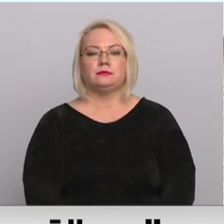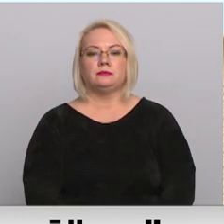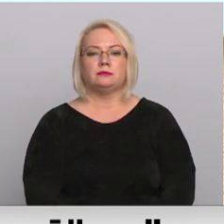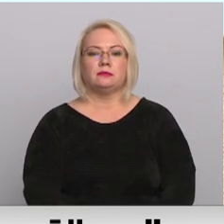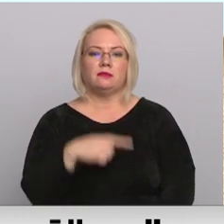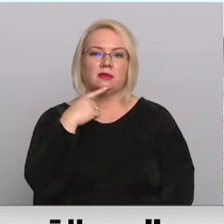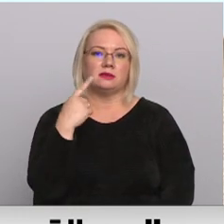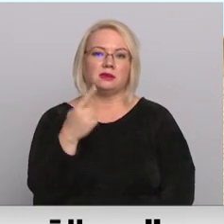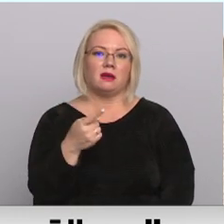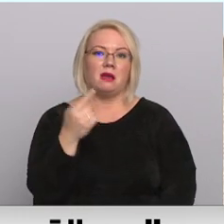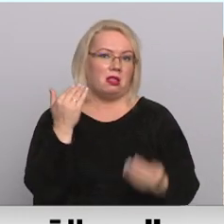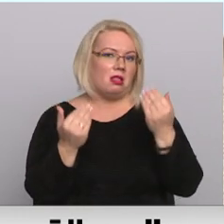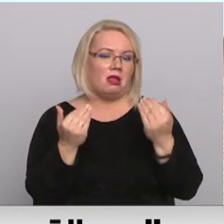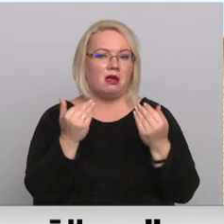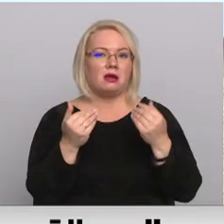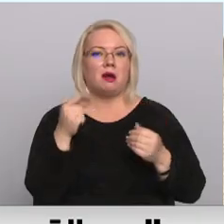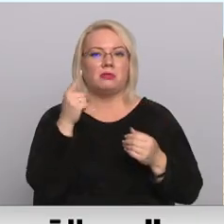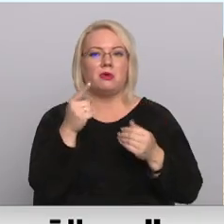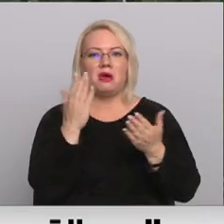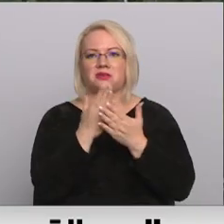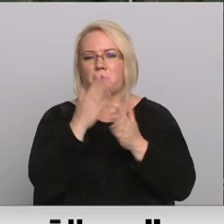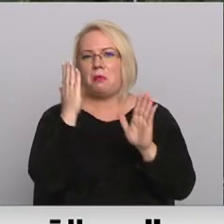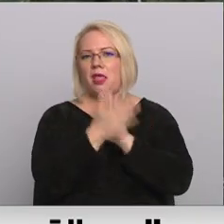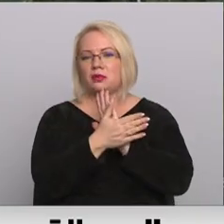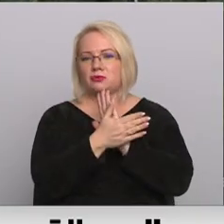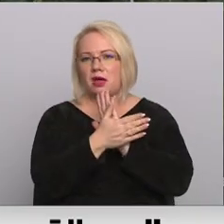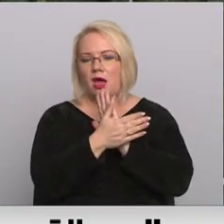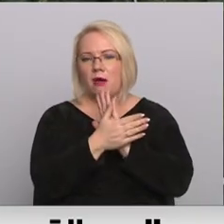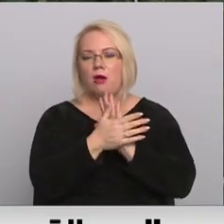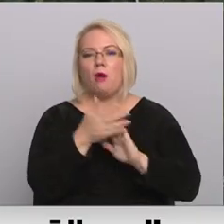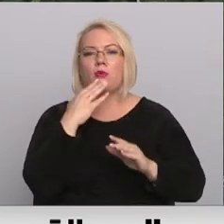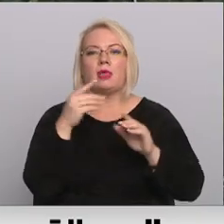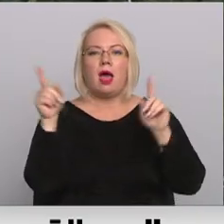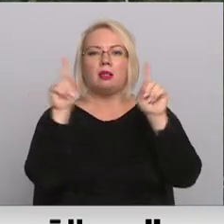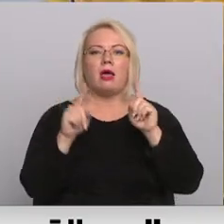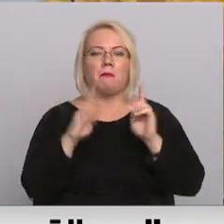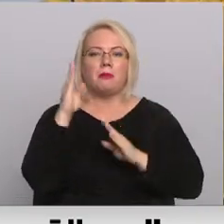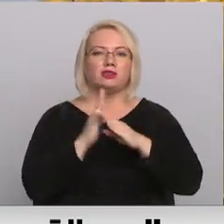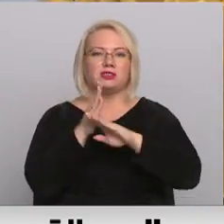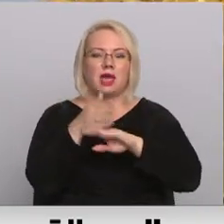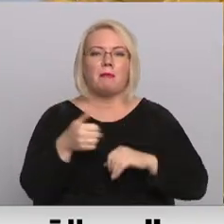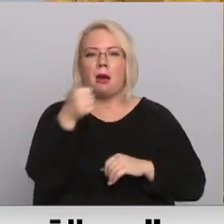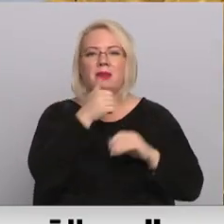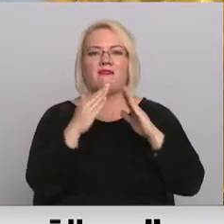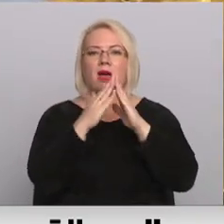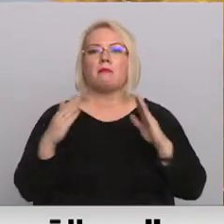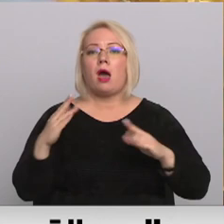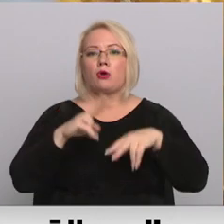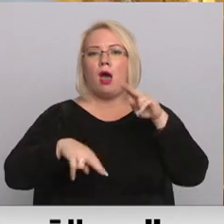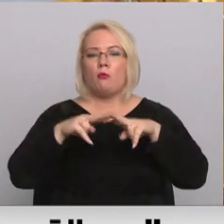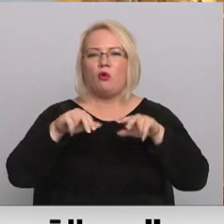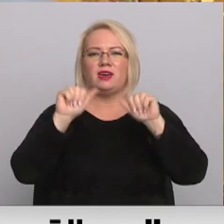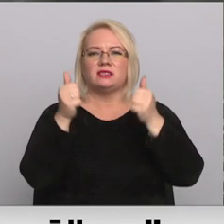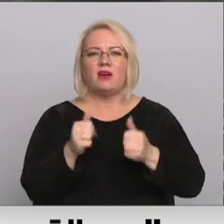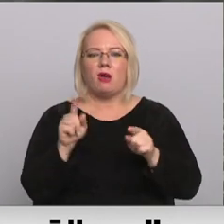Jā, nu, laikam to es palaidu uz garām. Tukuma novada lapmeša ciemā privātmāja apbūju vēsturiski izveidojusies